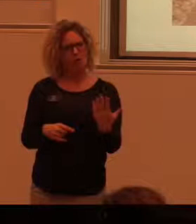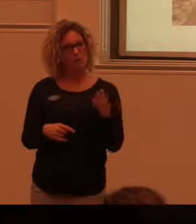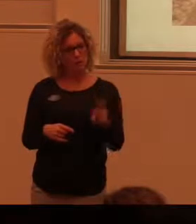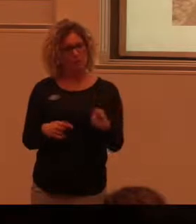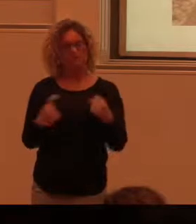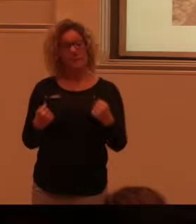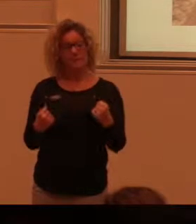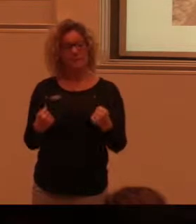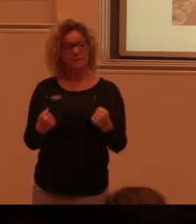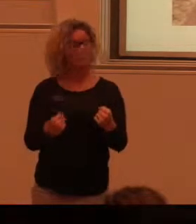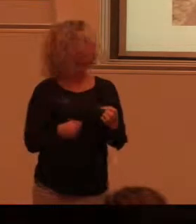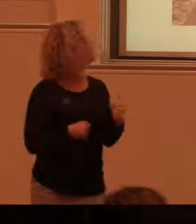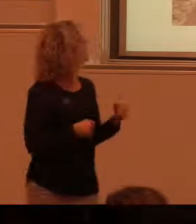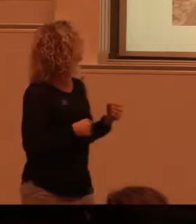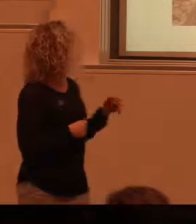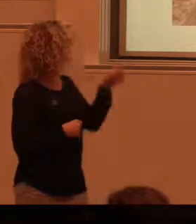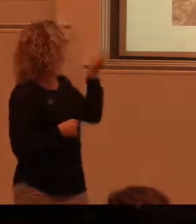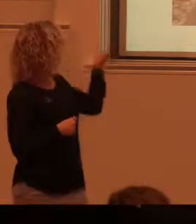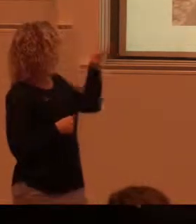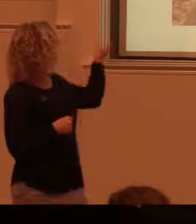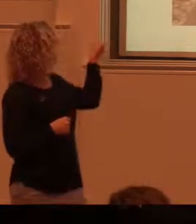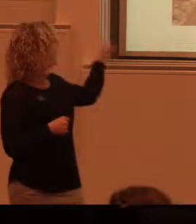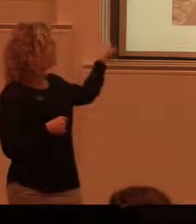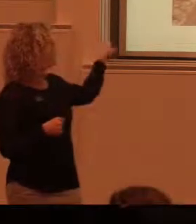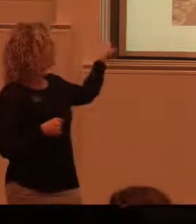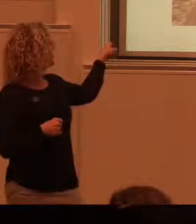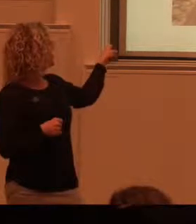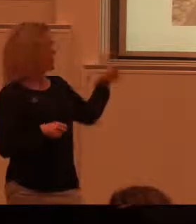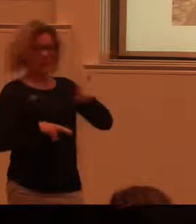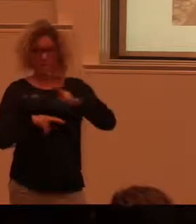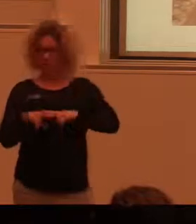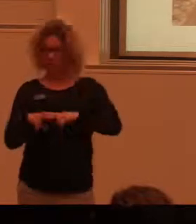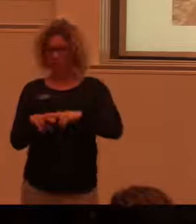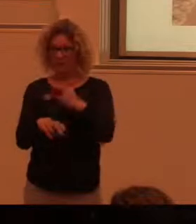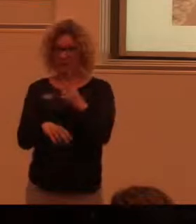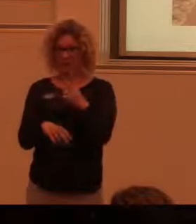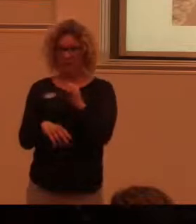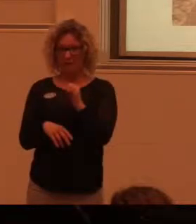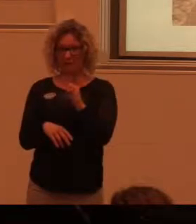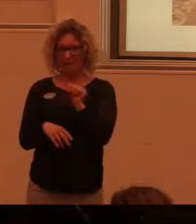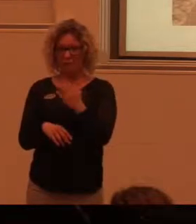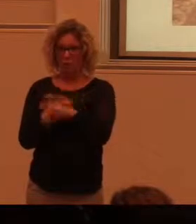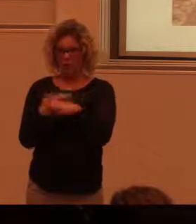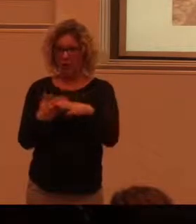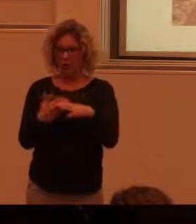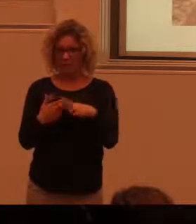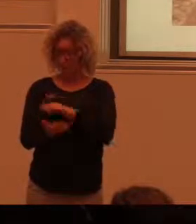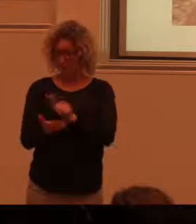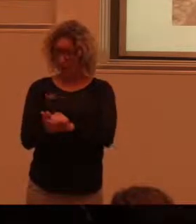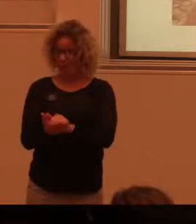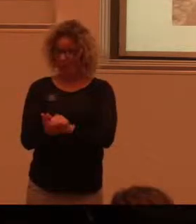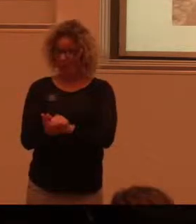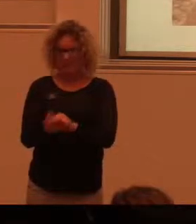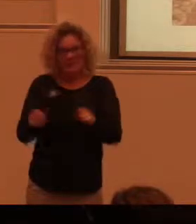viktigt. Den här bryggan här nere ligger faktiskt i Vejbystrand nere i nordwestra Skåne. Så nu är vi